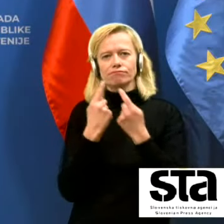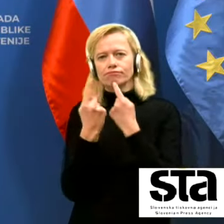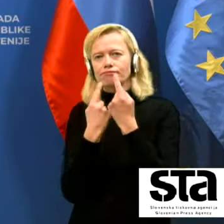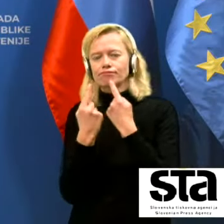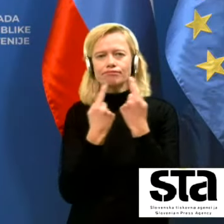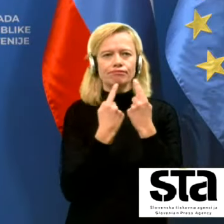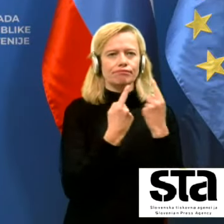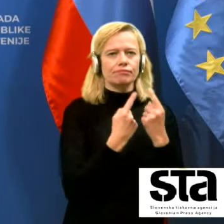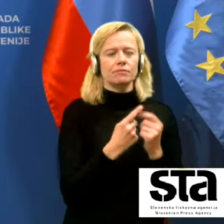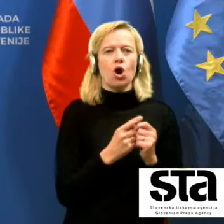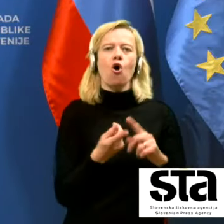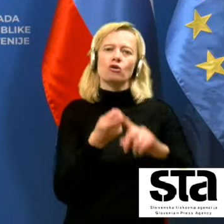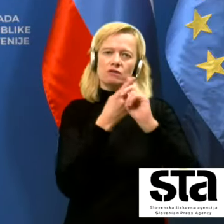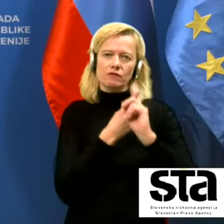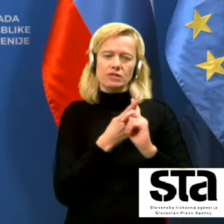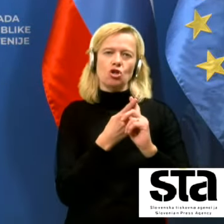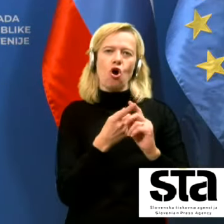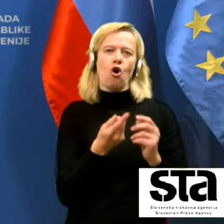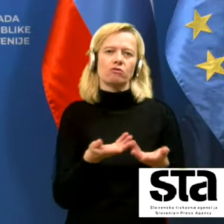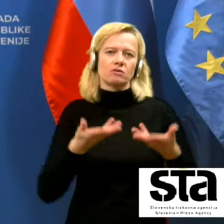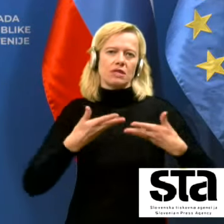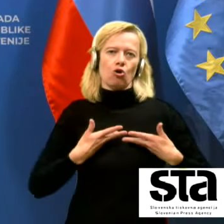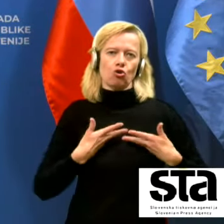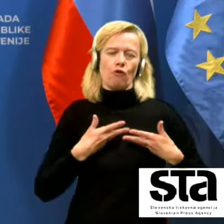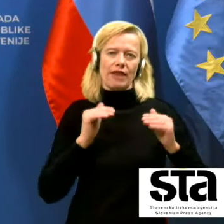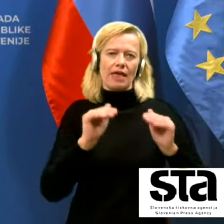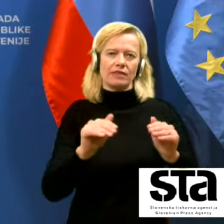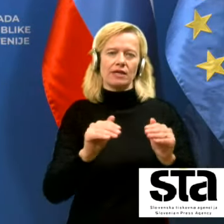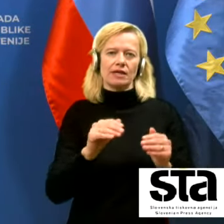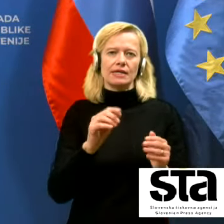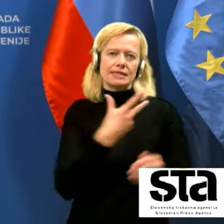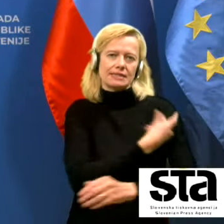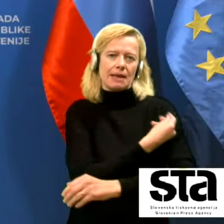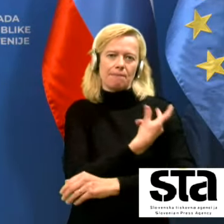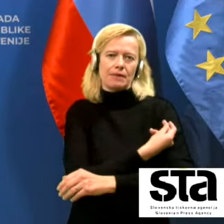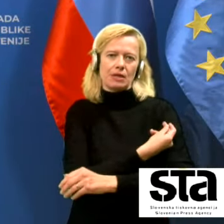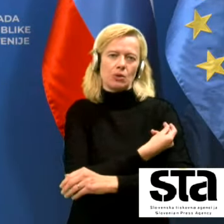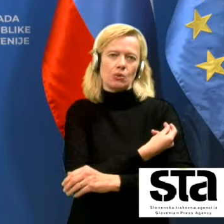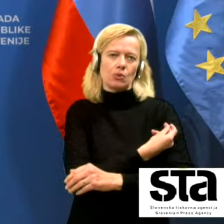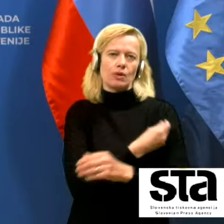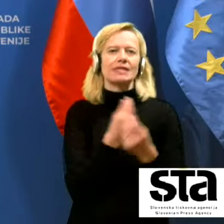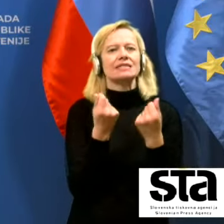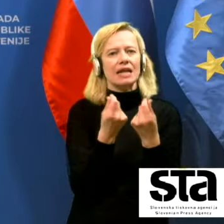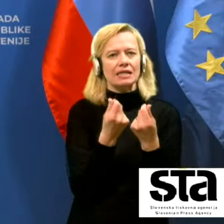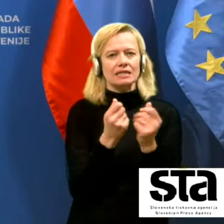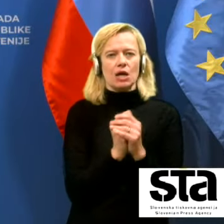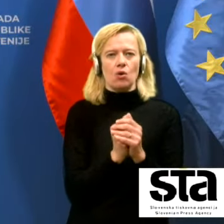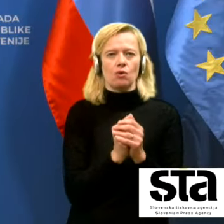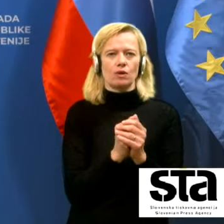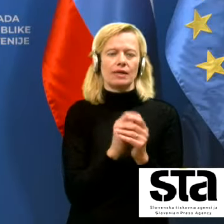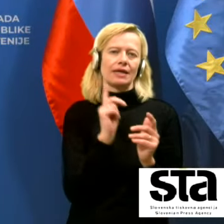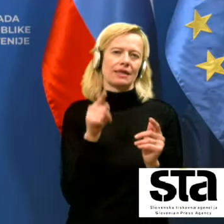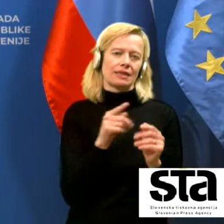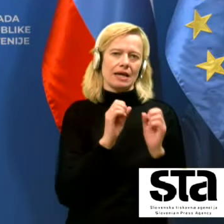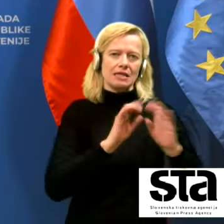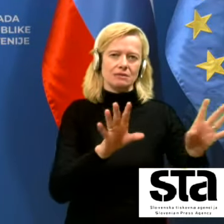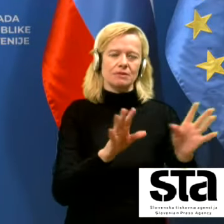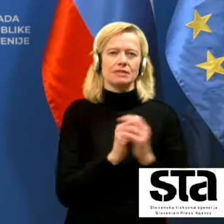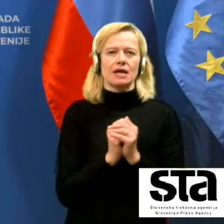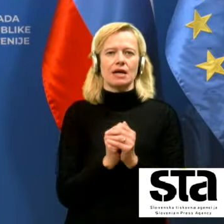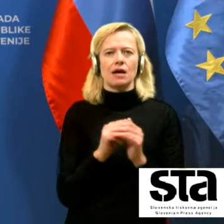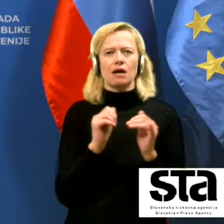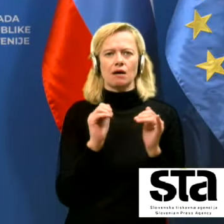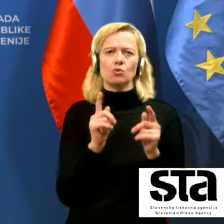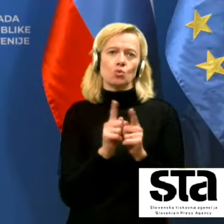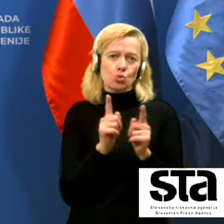odvisno od zagotovljenih cepiv in testov in tega razpisa, da bi bilo potem to tudi